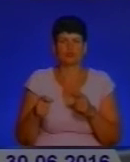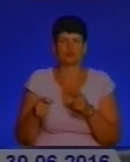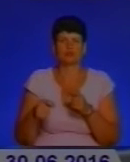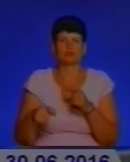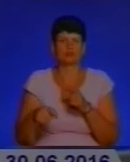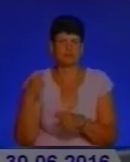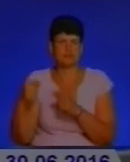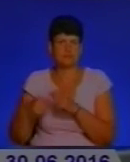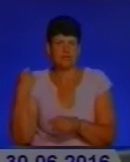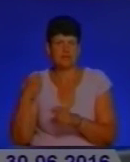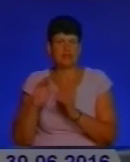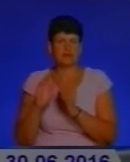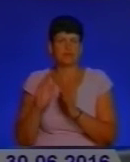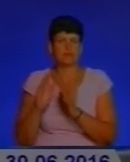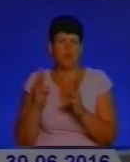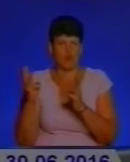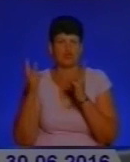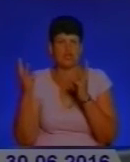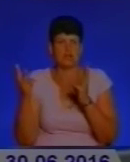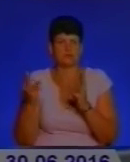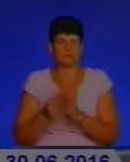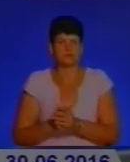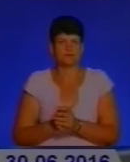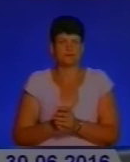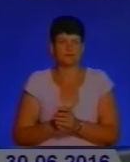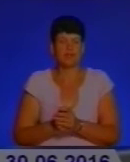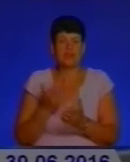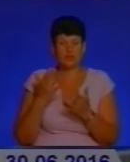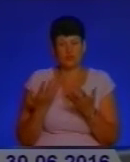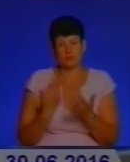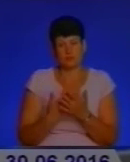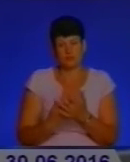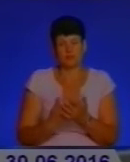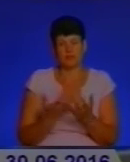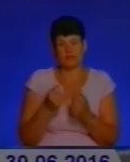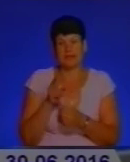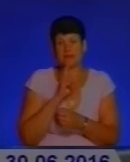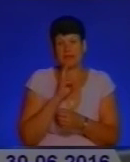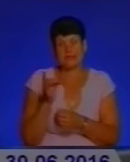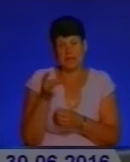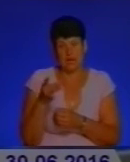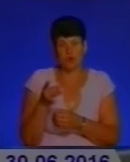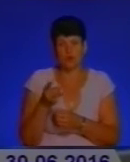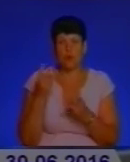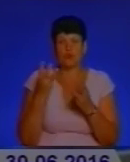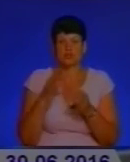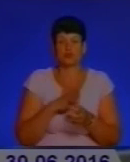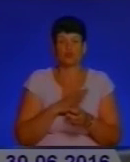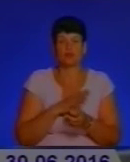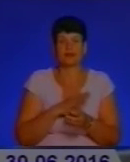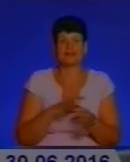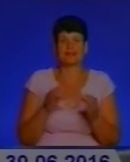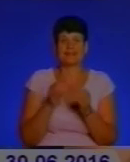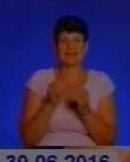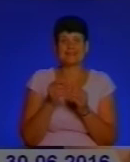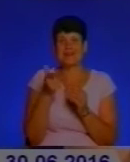саме, через людський фактор, як ми кажемо, так? Якщо брати Кременецький район, пожежа була орієнтована на 10